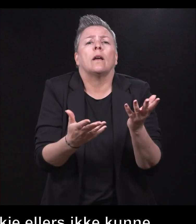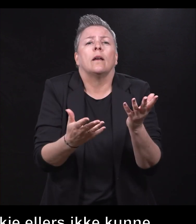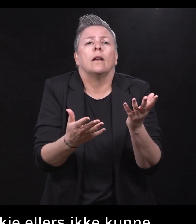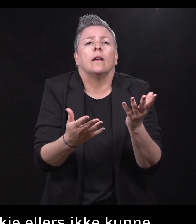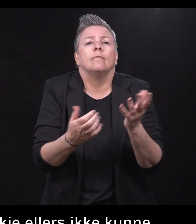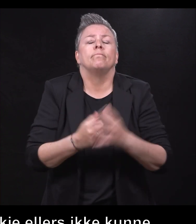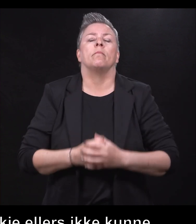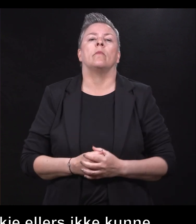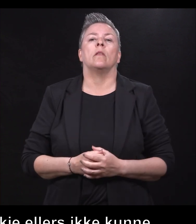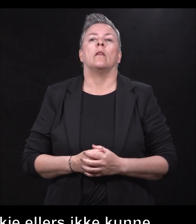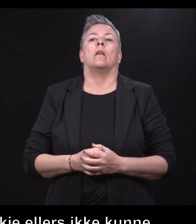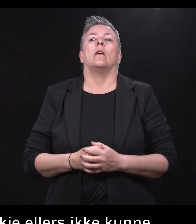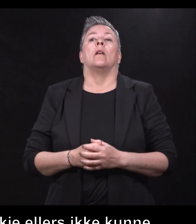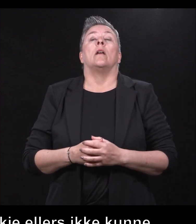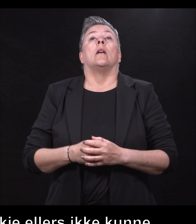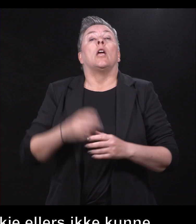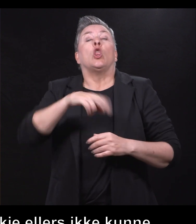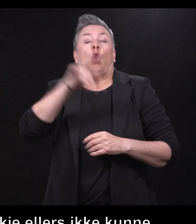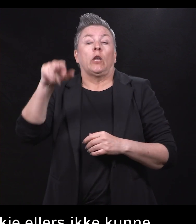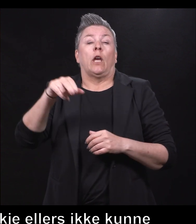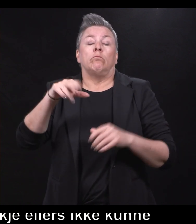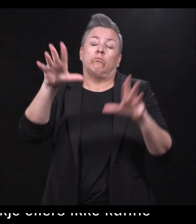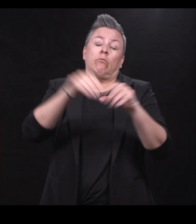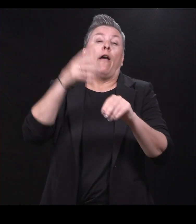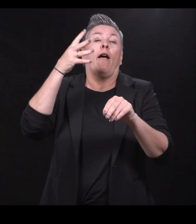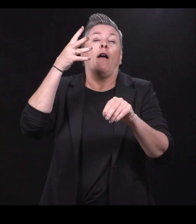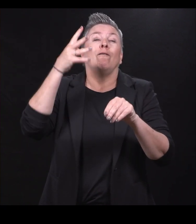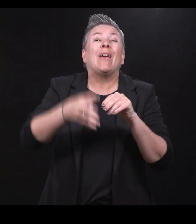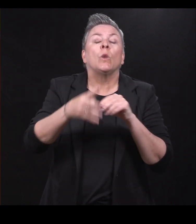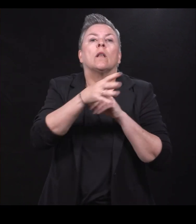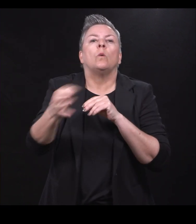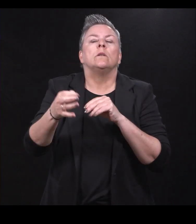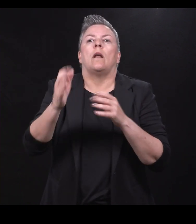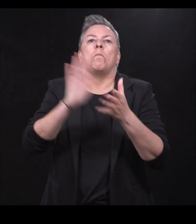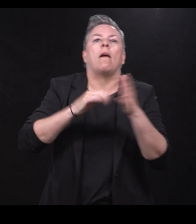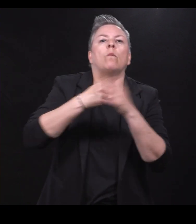400.000 barn i Norge er inne om fotball. Mange flere hundre tusen er inne om idrett.